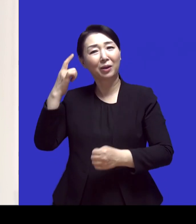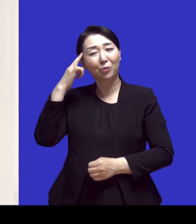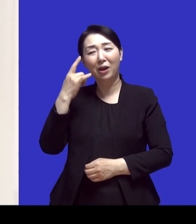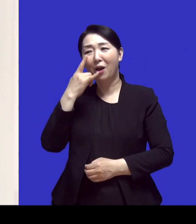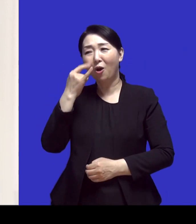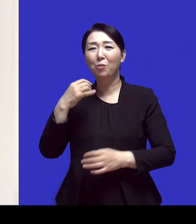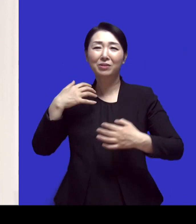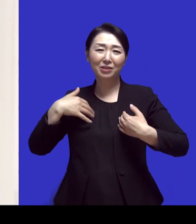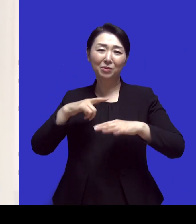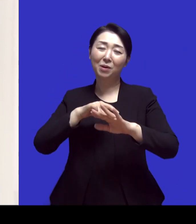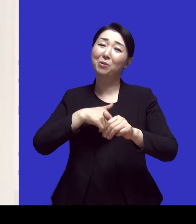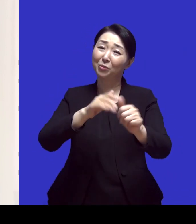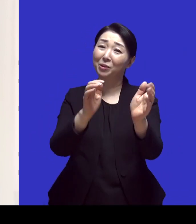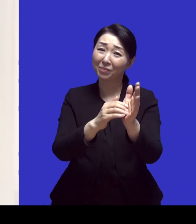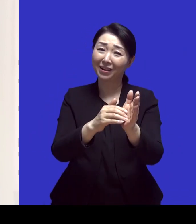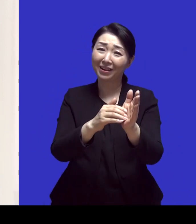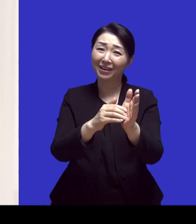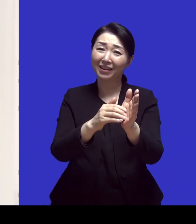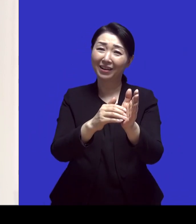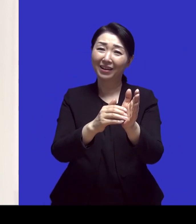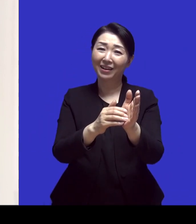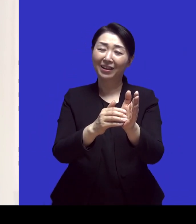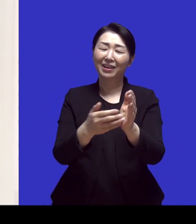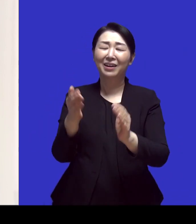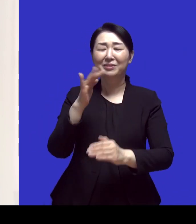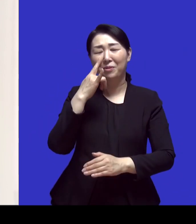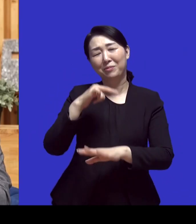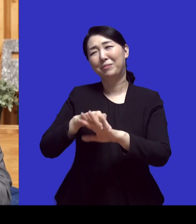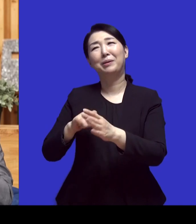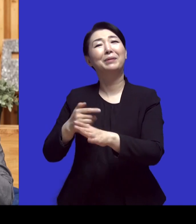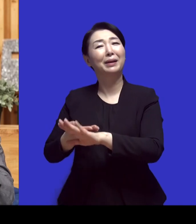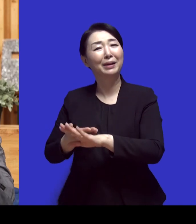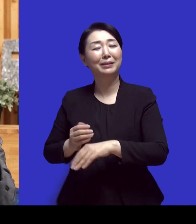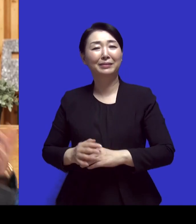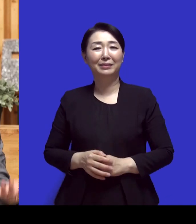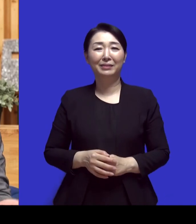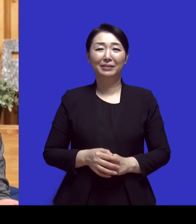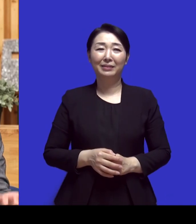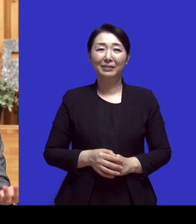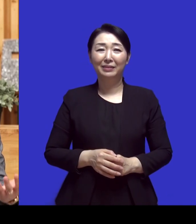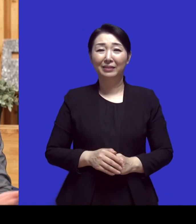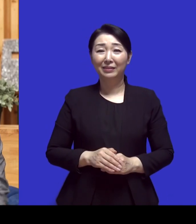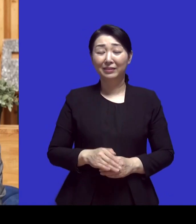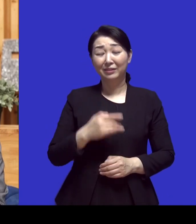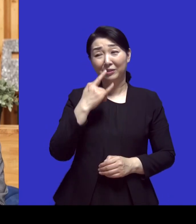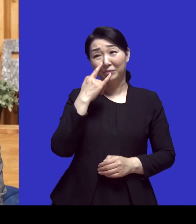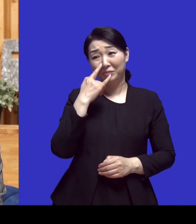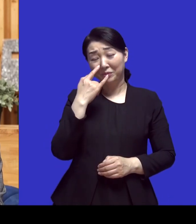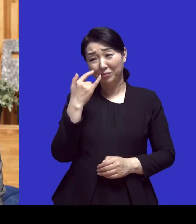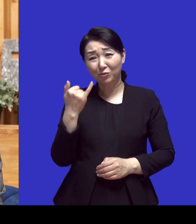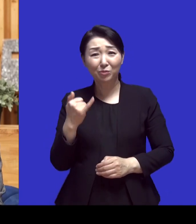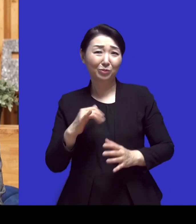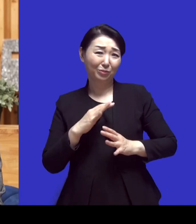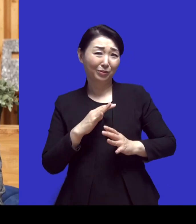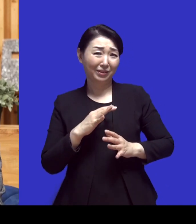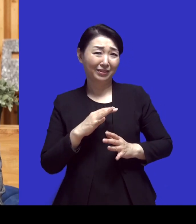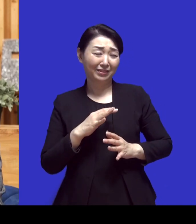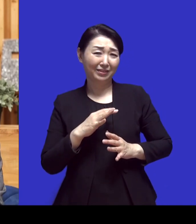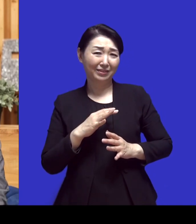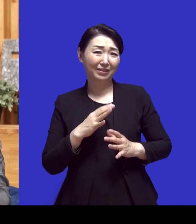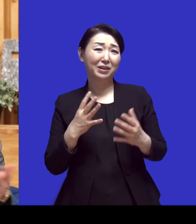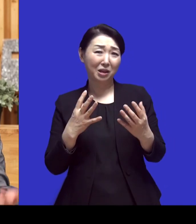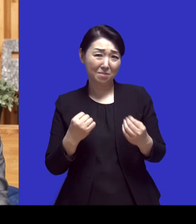마음으로 보내셨겠지만 모든 결과란 죽이지만 어머님도 제일 많이 부모님도 제일 놀라지 않으셨겠어요 그죠?